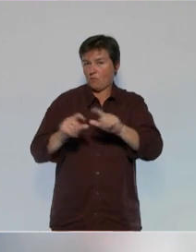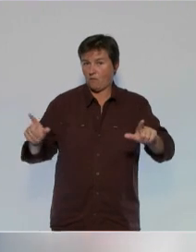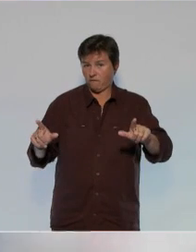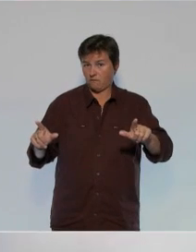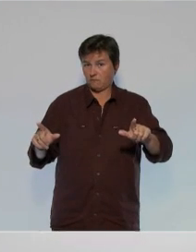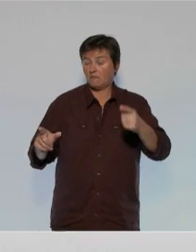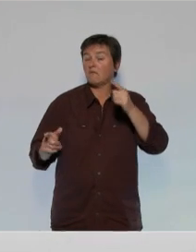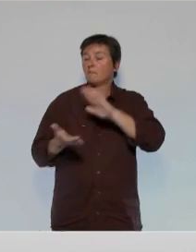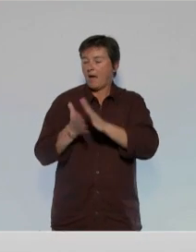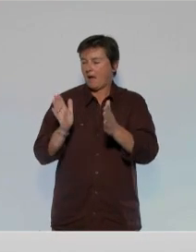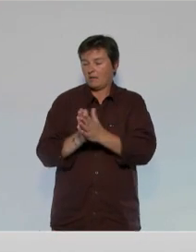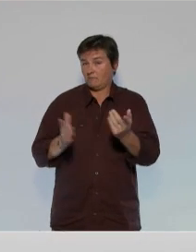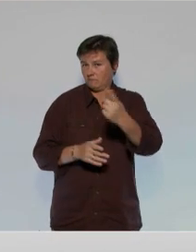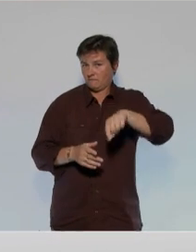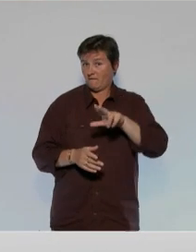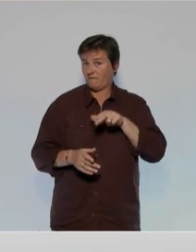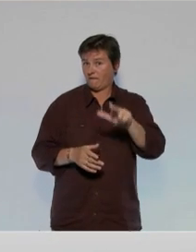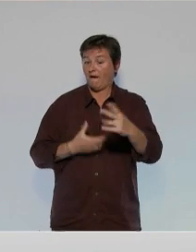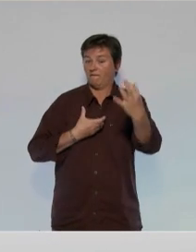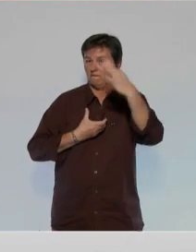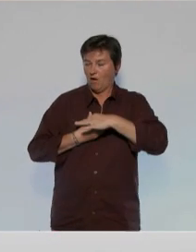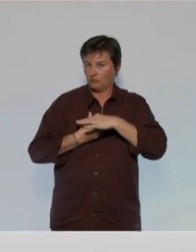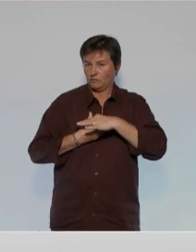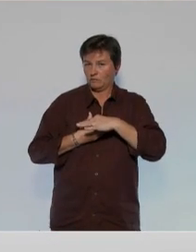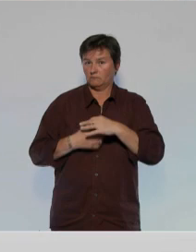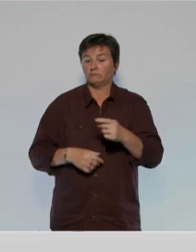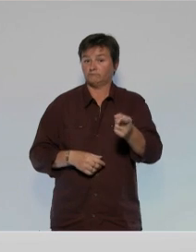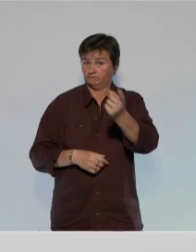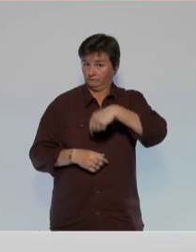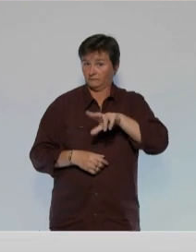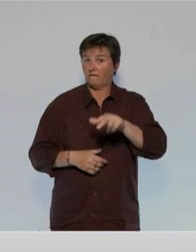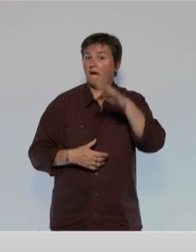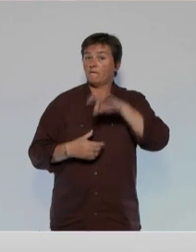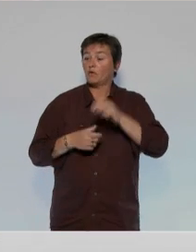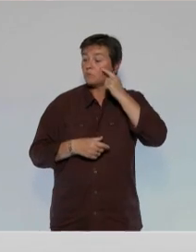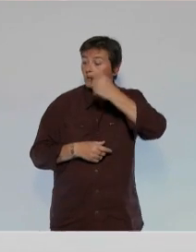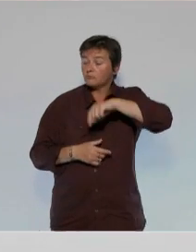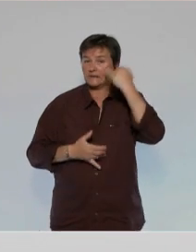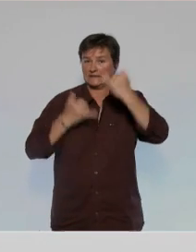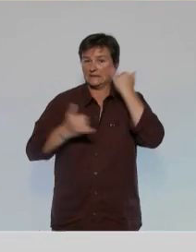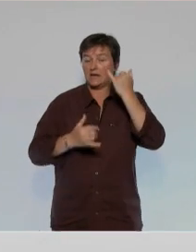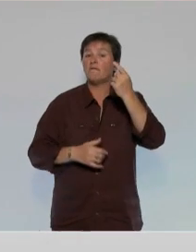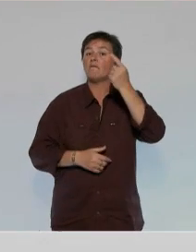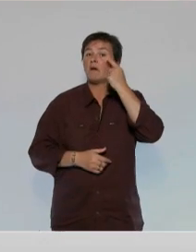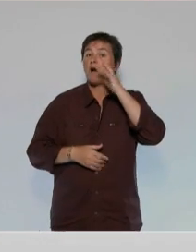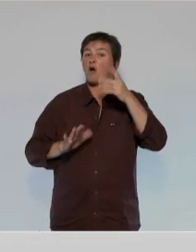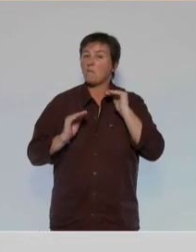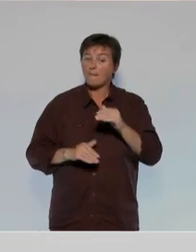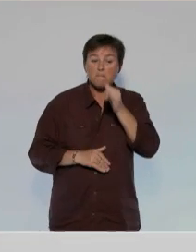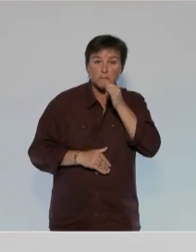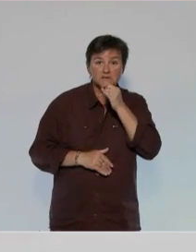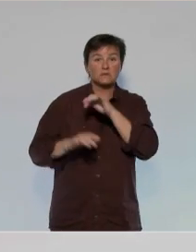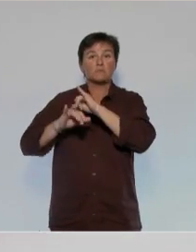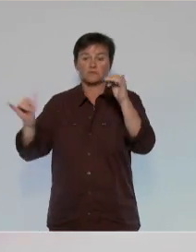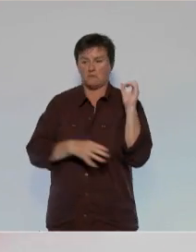2017, je fais le pari que beaucoup d'entre vous voteront alors pour moi, pour nos idées, car ils verront comment les Davids